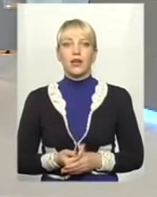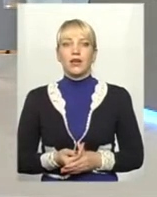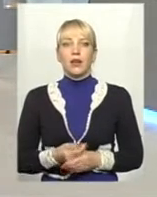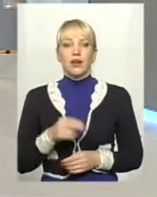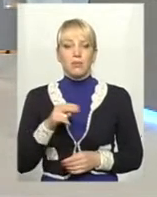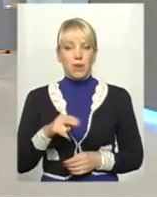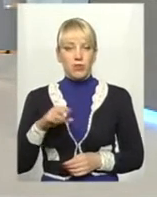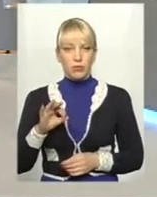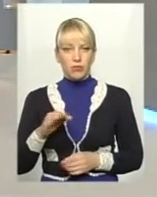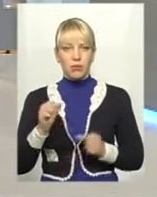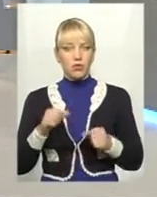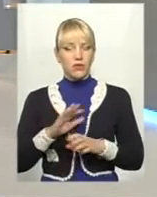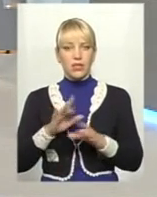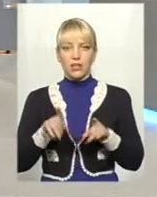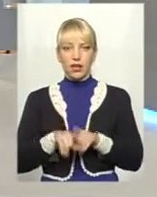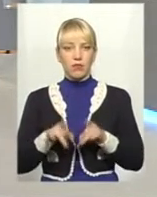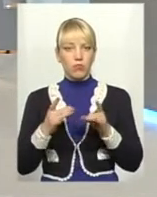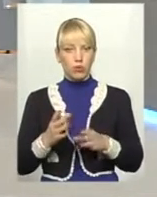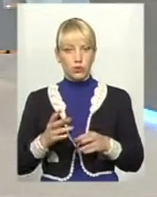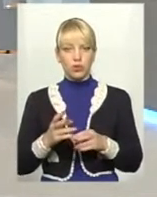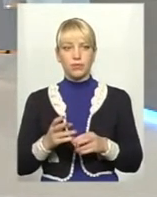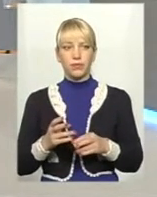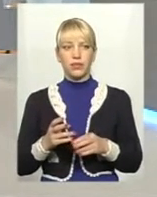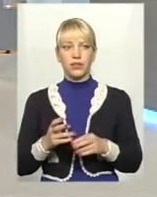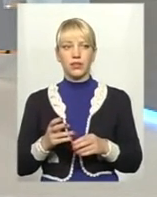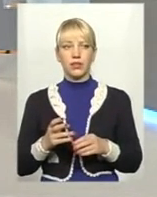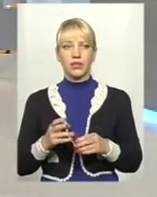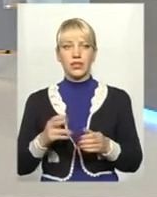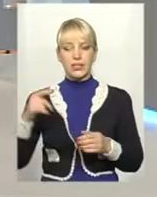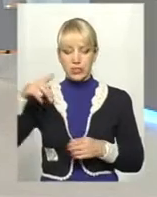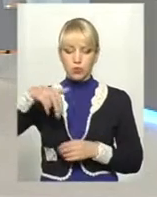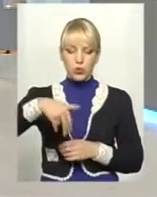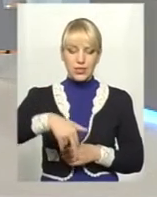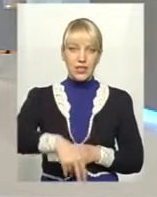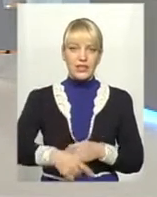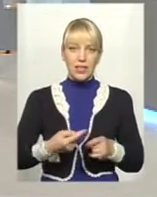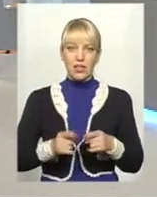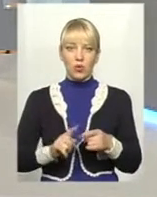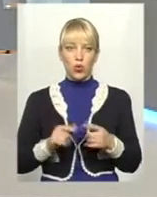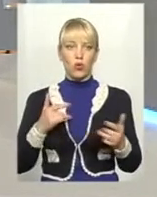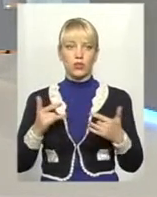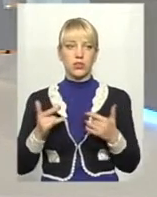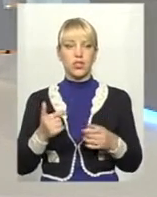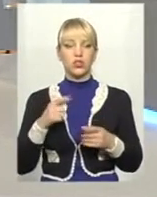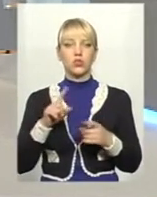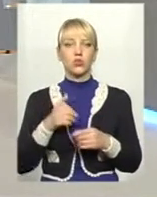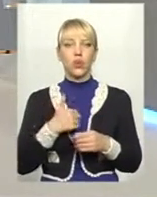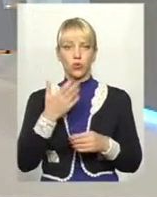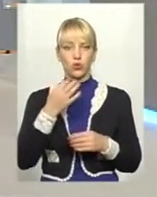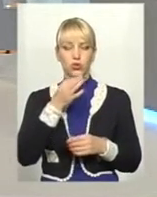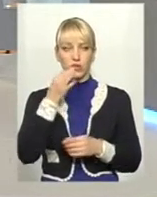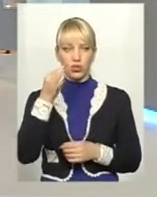Омеляновичу, мабуть, не так просто буде спуститися на той концерт? Ну, що я вам хочу сказати? Я хочу додати,